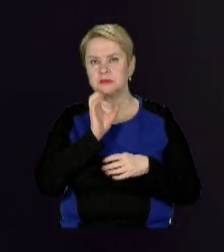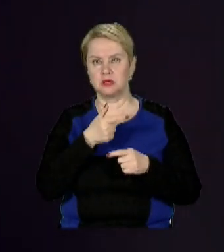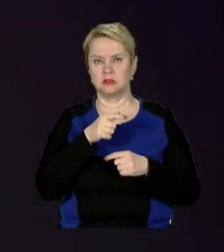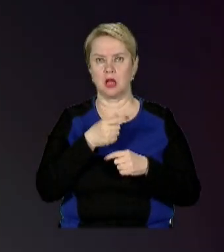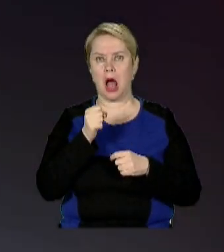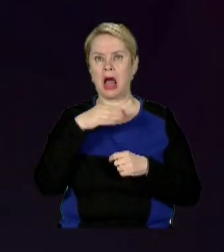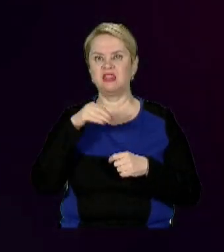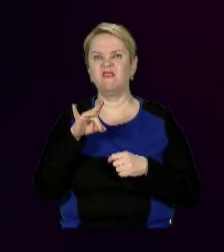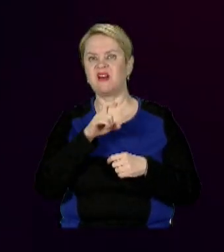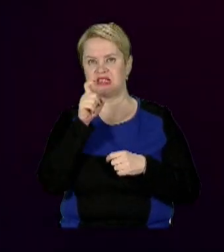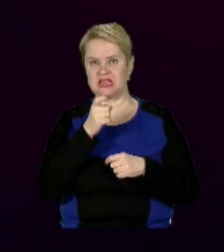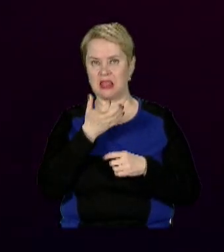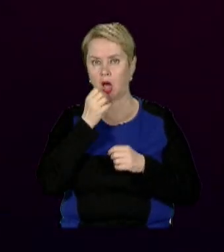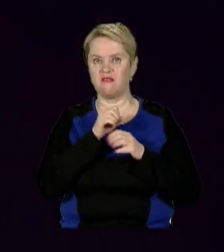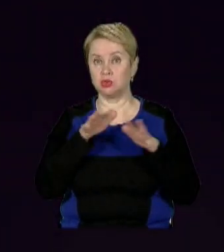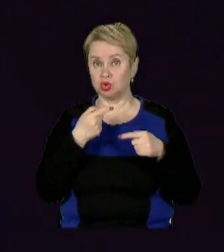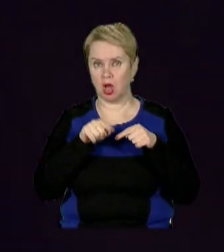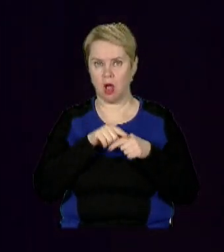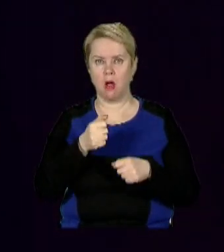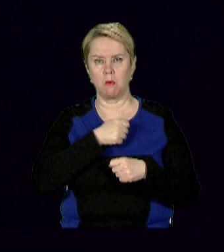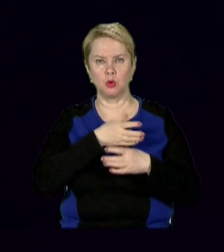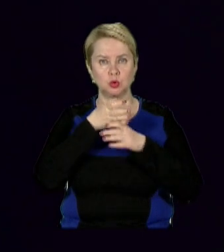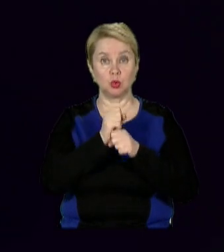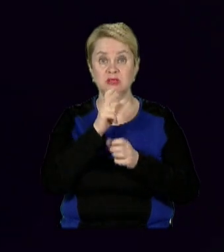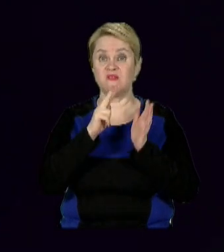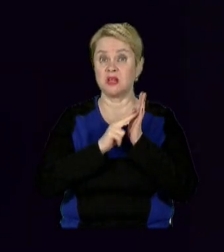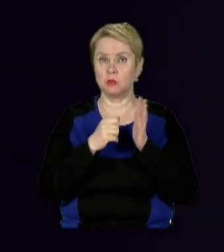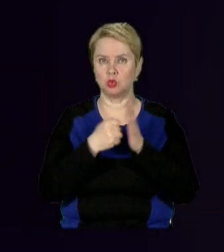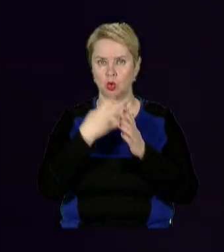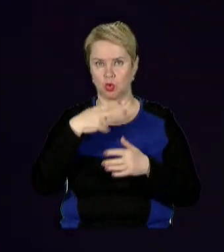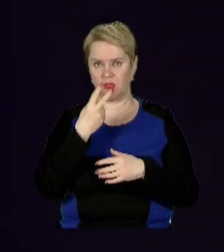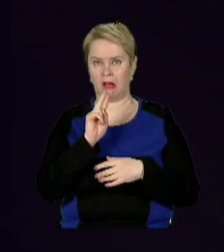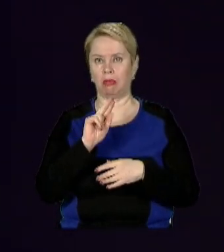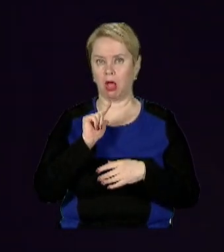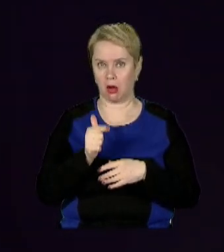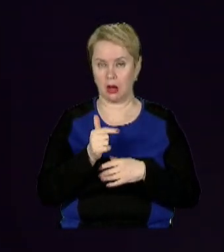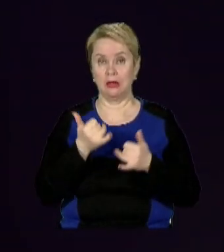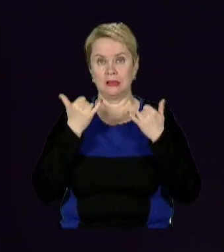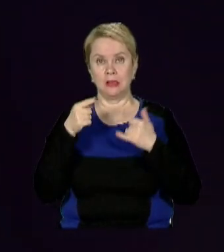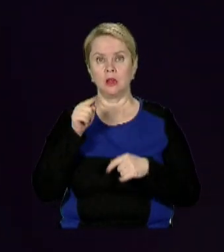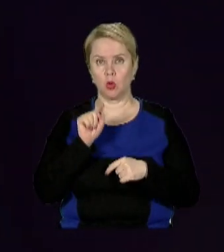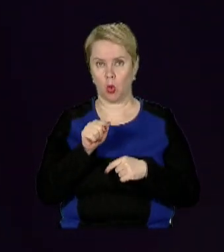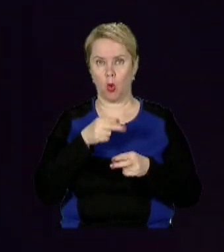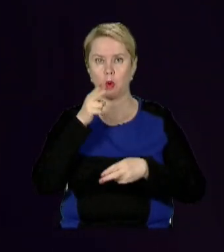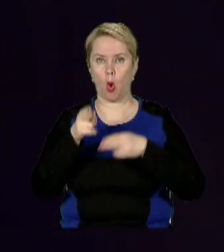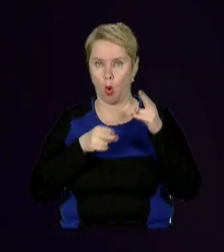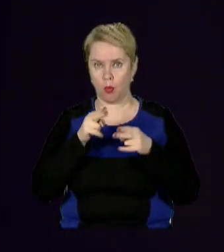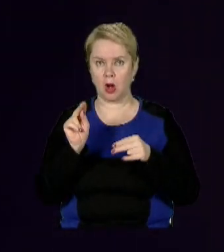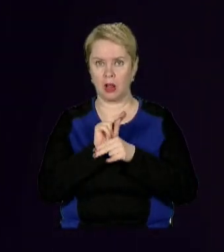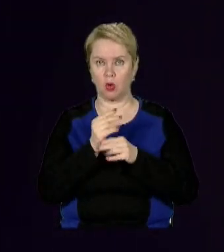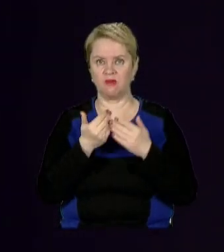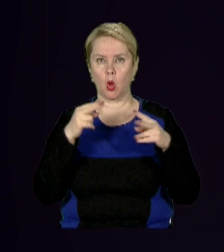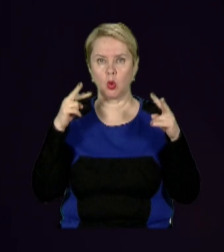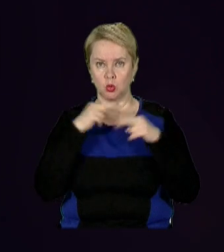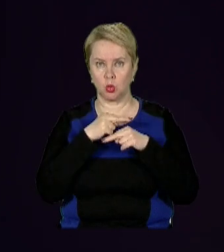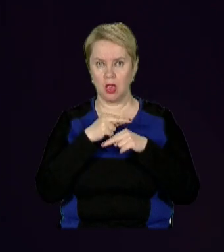антифризом із нагрівача. Боїць «Схуд» з 80 до 42 кілограмів. Нині його прооперували, лікують від